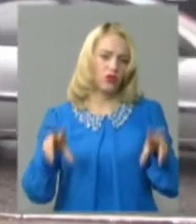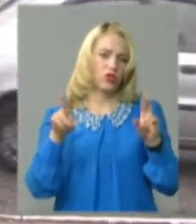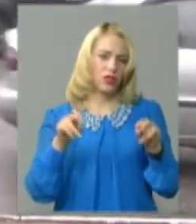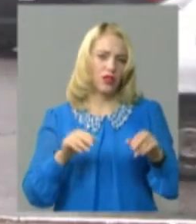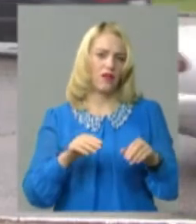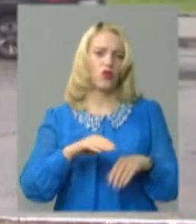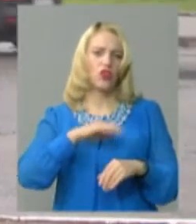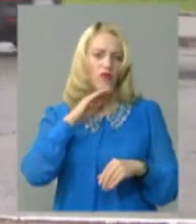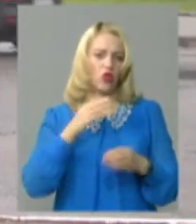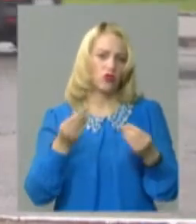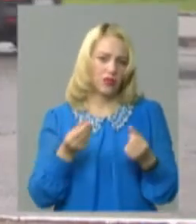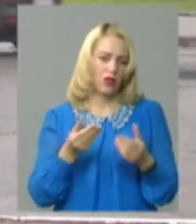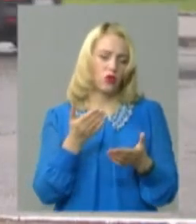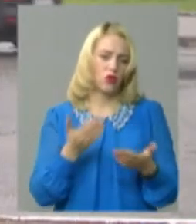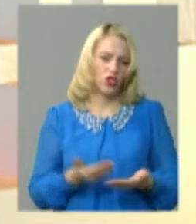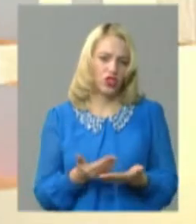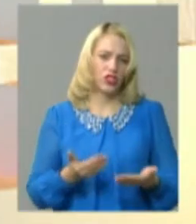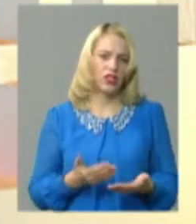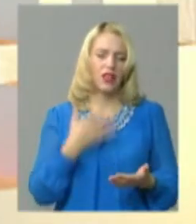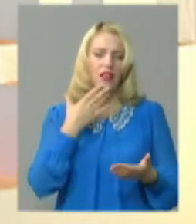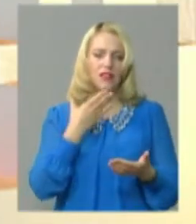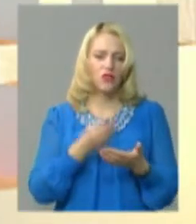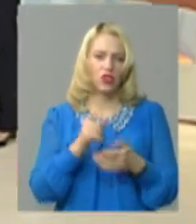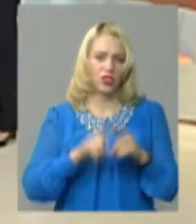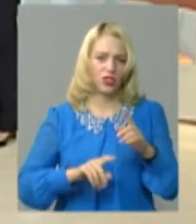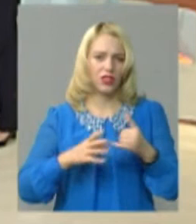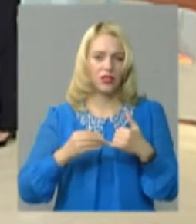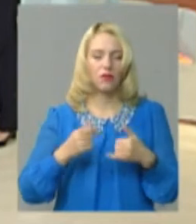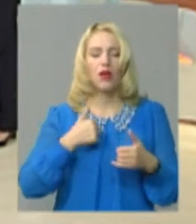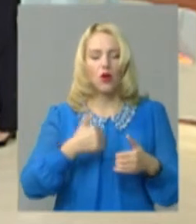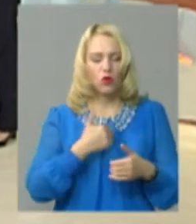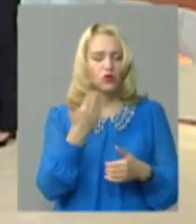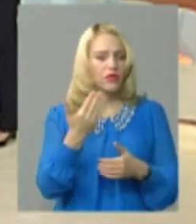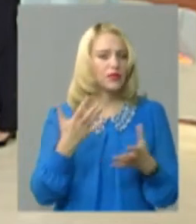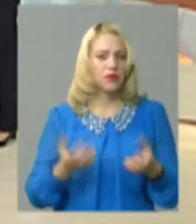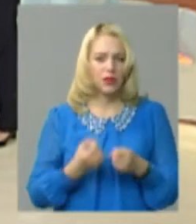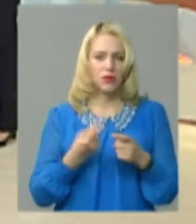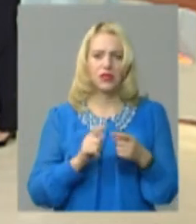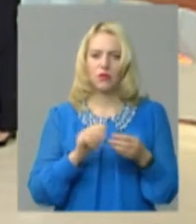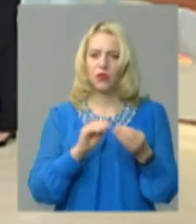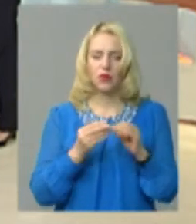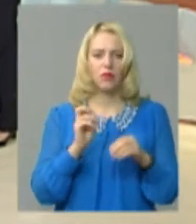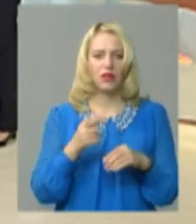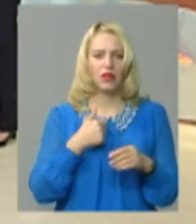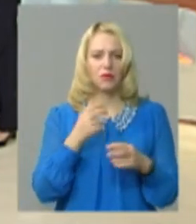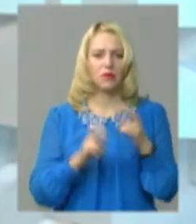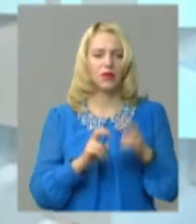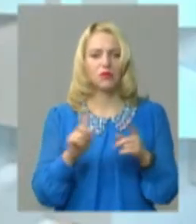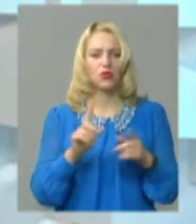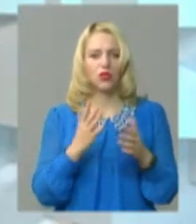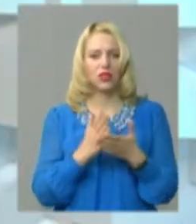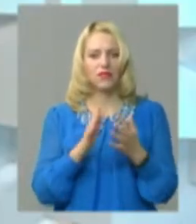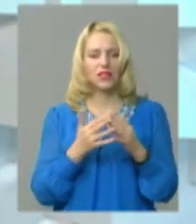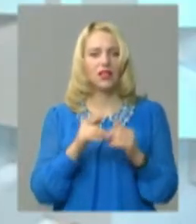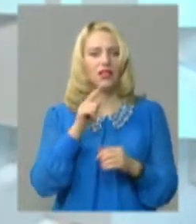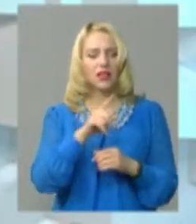достатку жити на рідній землі. Я хочу вас підтримати, то, що ви сказали, це проблема, яку я маю, я керник підприємства, яке знаходиться